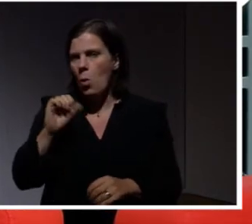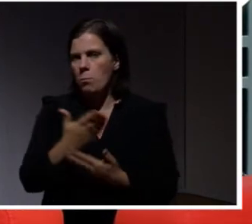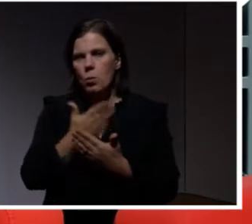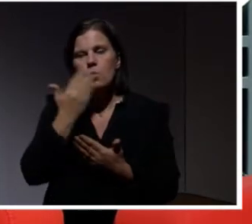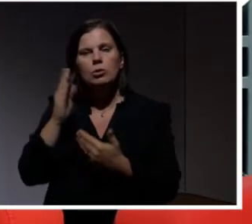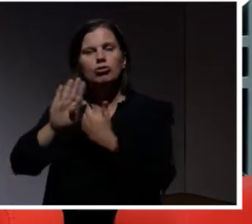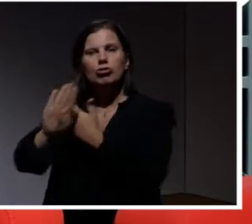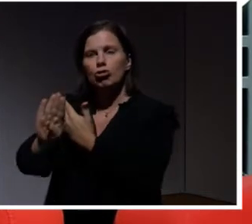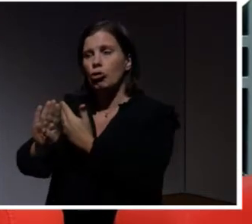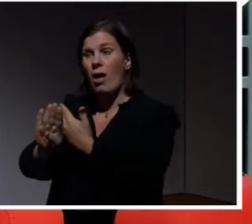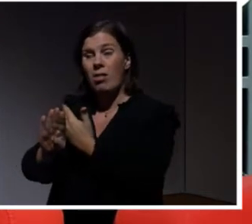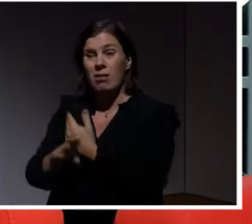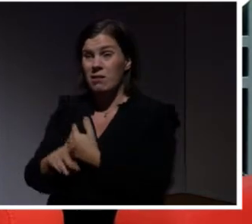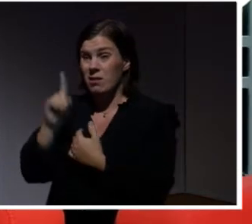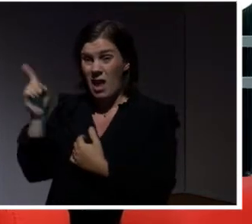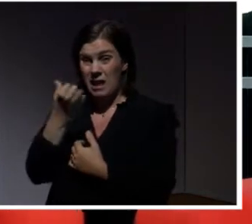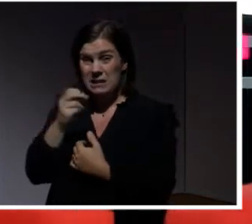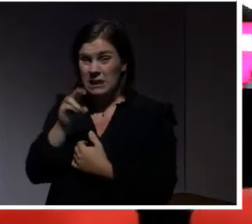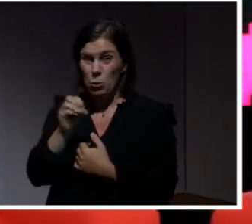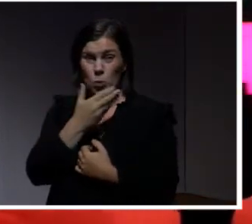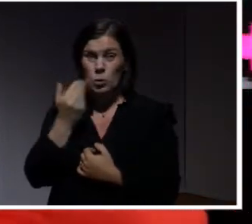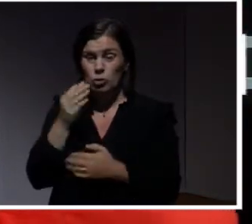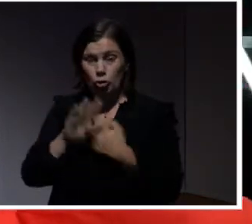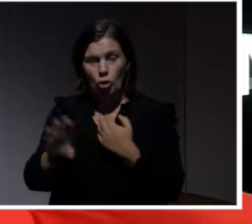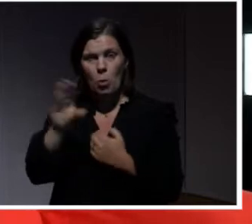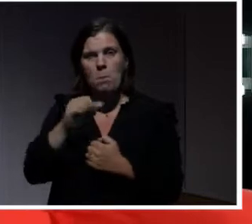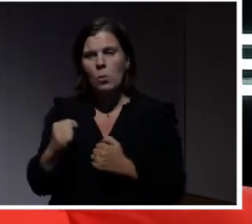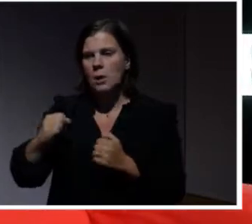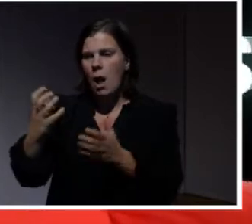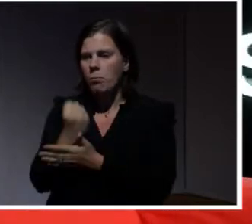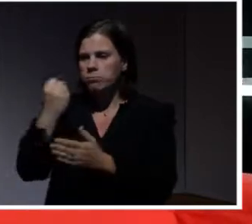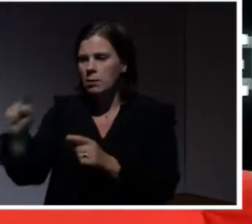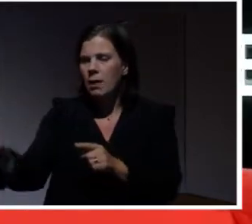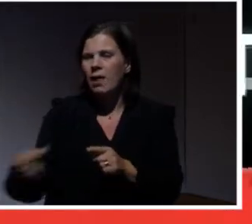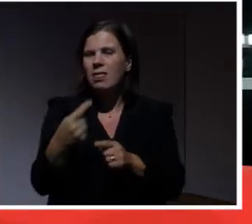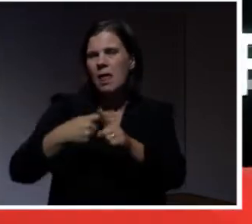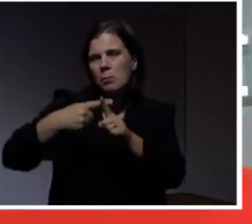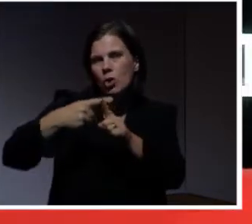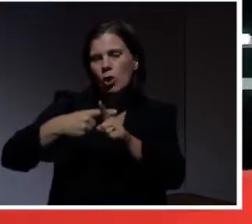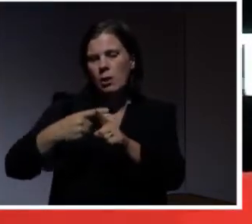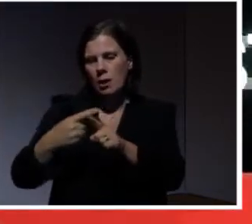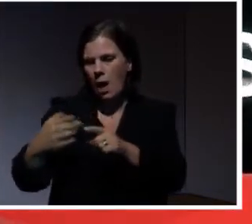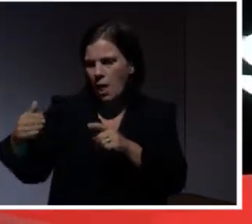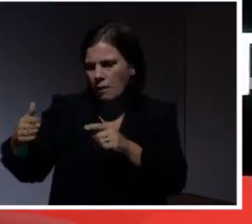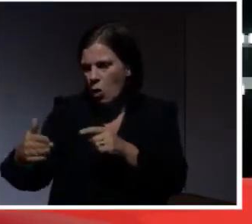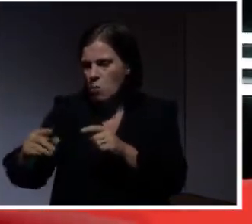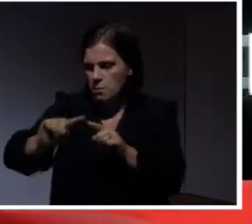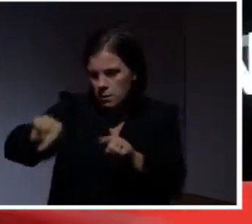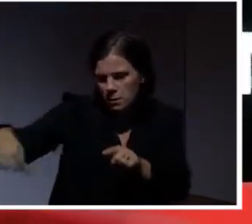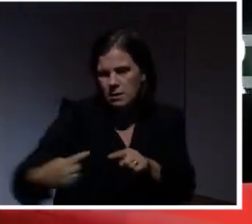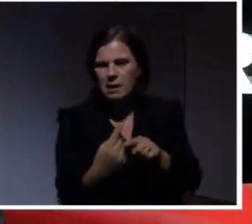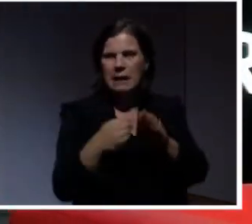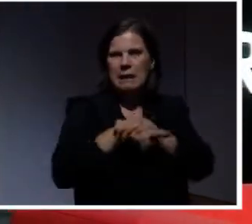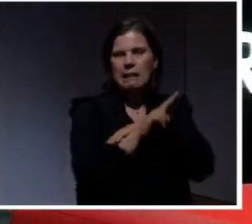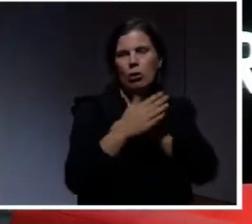skyddar det. Här hade man inte skyddat det. Så brottslingarna tog sig in via termostaten och akvariet, administrativa nätverket, in i